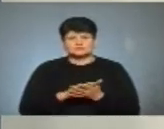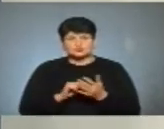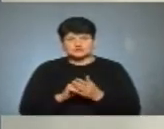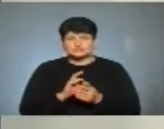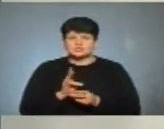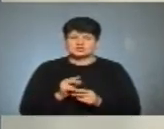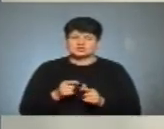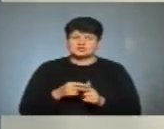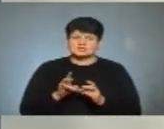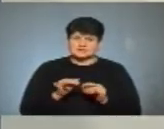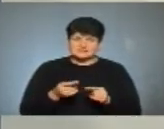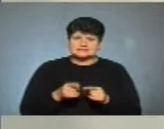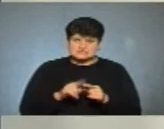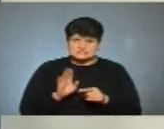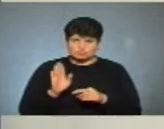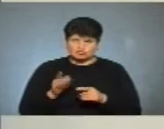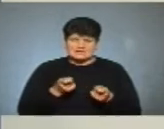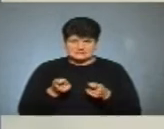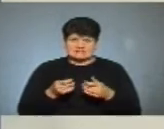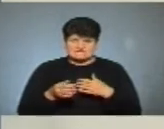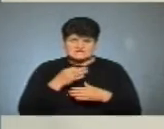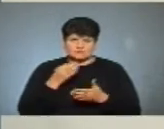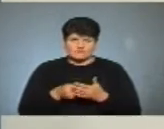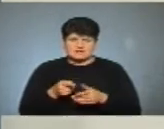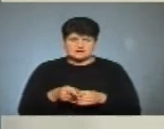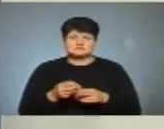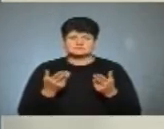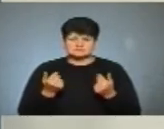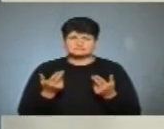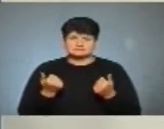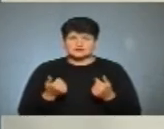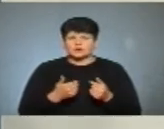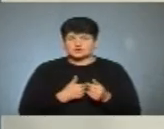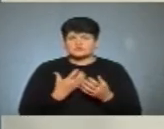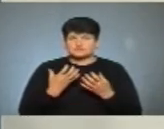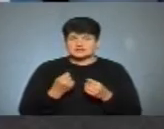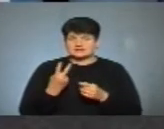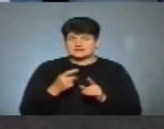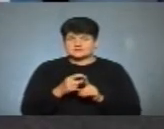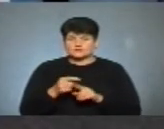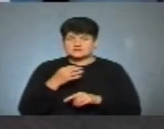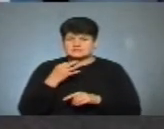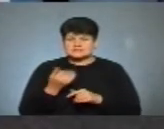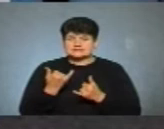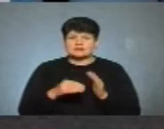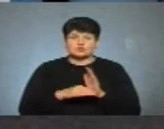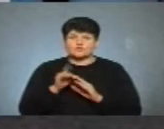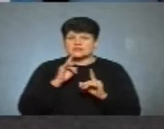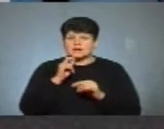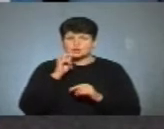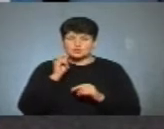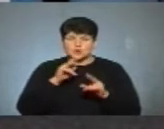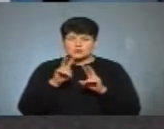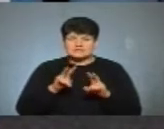Добре, дякую. І за це буде адміністративна відповідальність? Так, за це буде адміністративна відповідальність. Я ще хотів також два слова сказати. Зараз Верховна Рада України